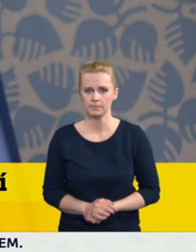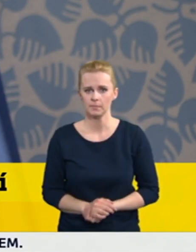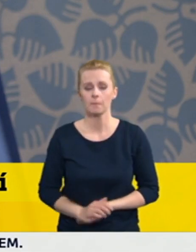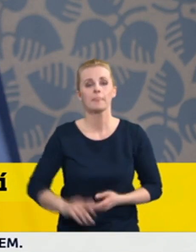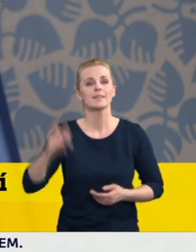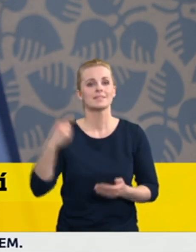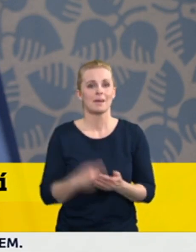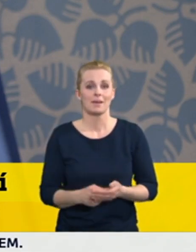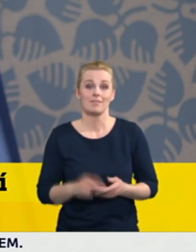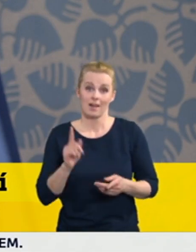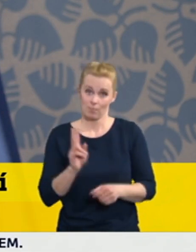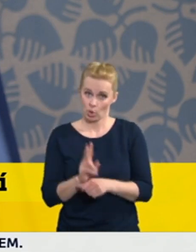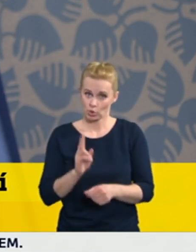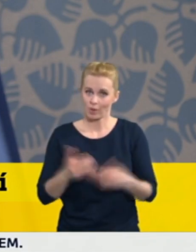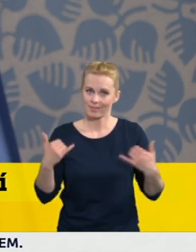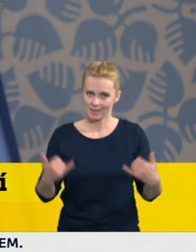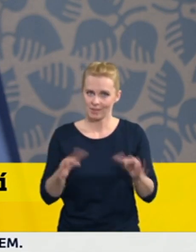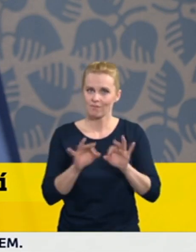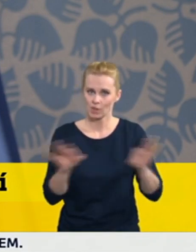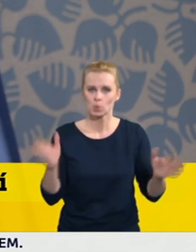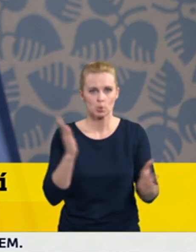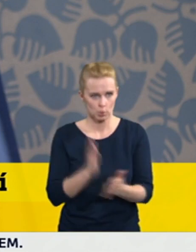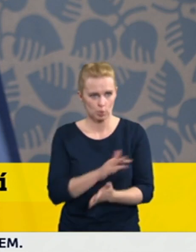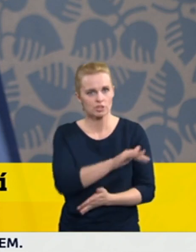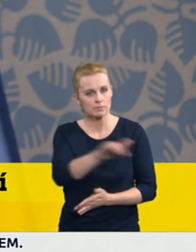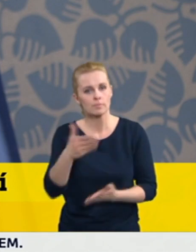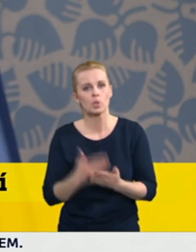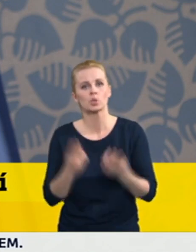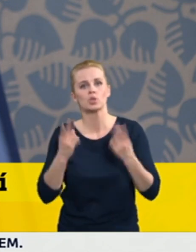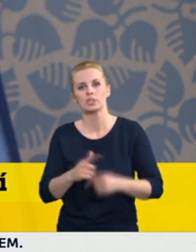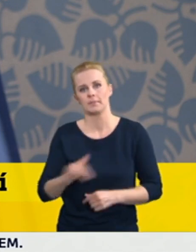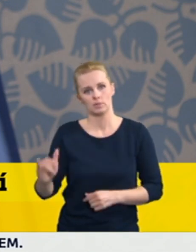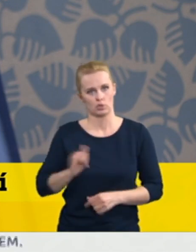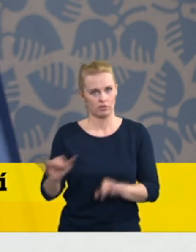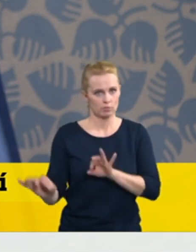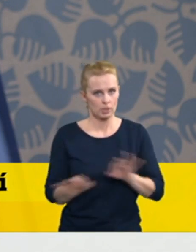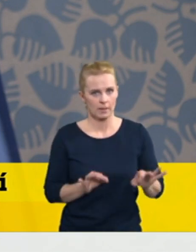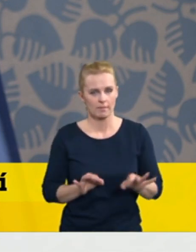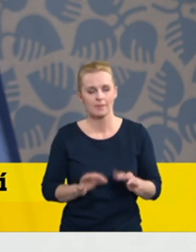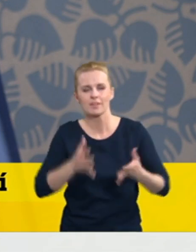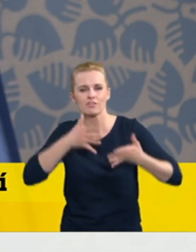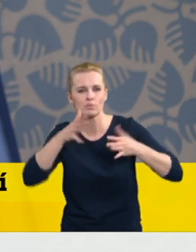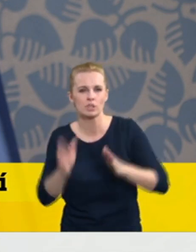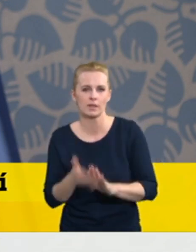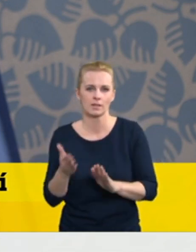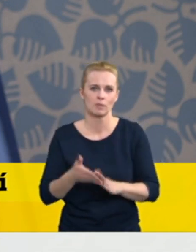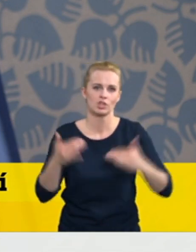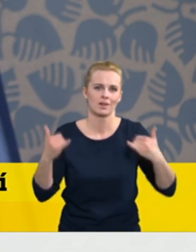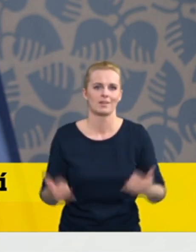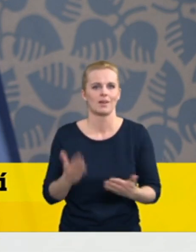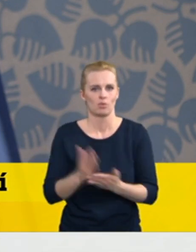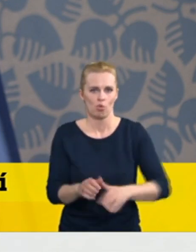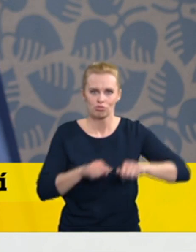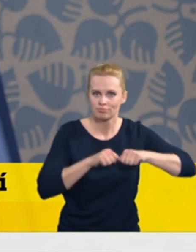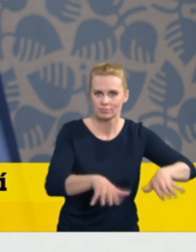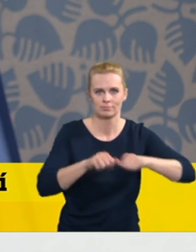se na to nějakým způsobem připravit a reagovat. Ve chvíli, kdyby probíhalo její komunitní šíření, bylo by už